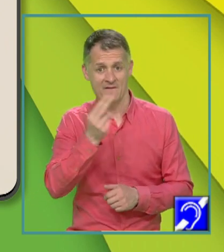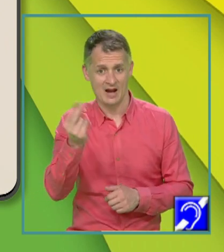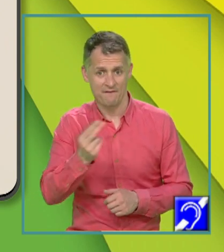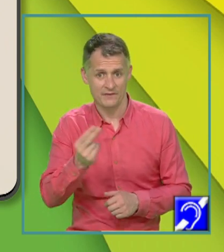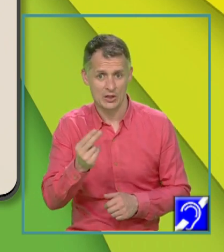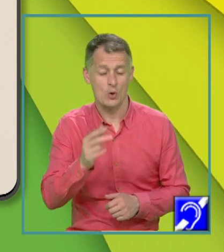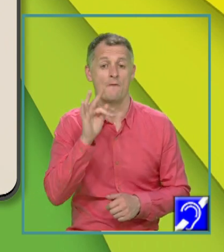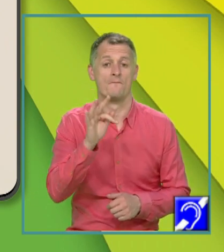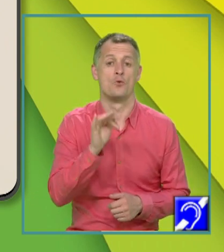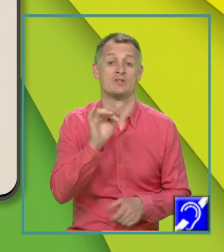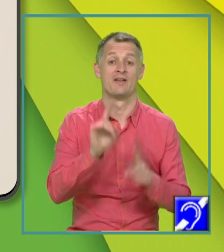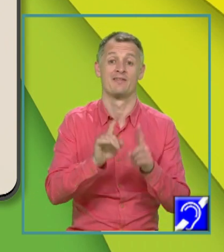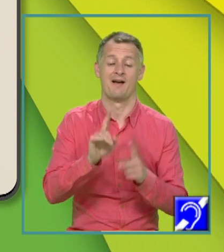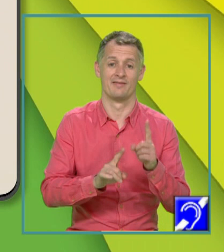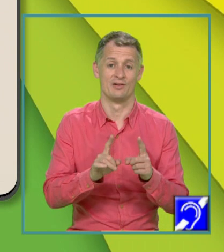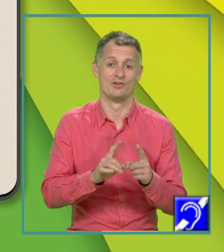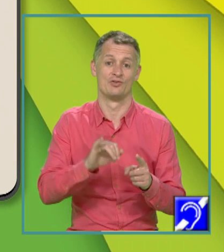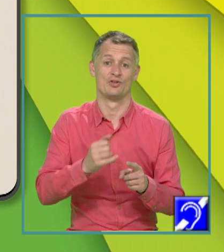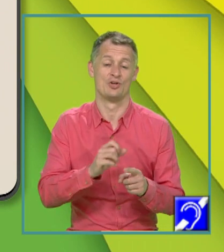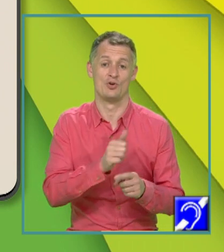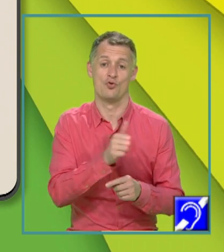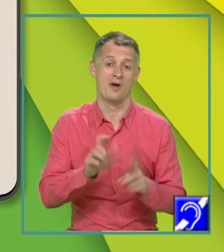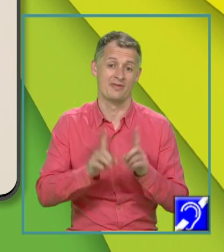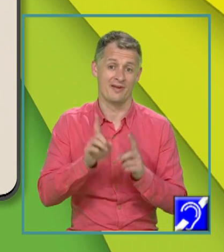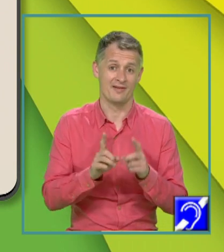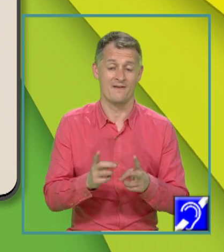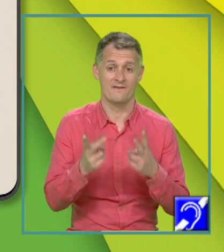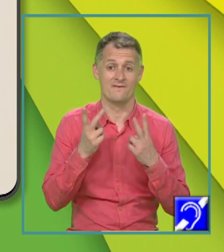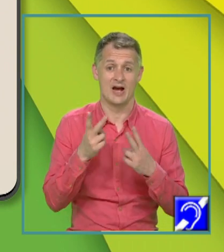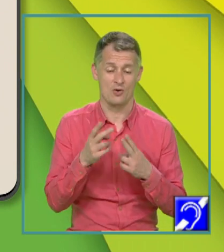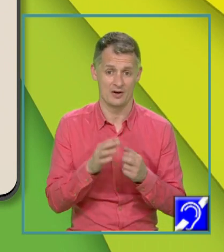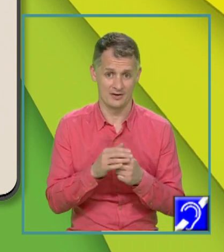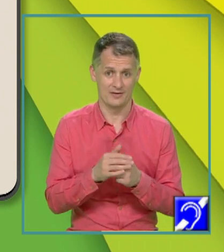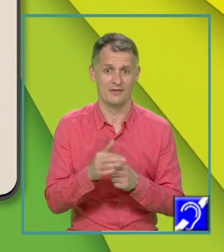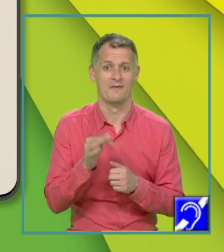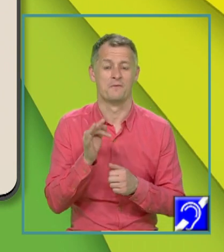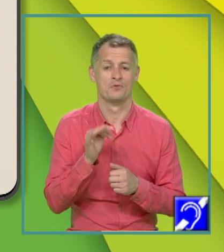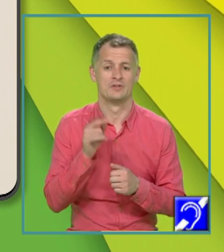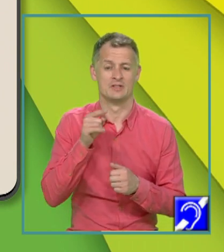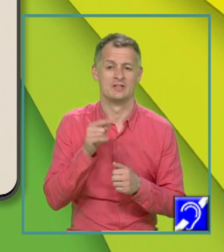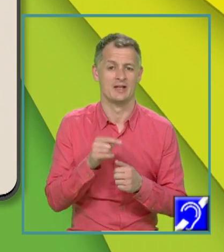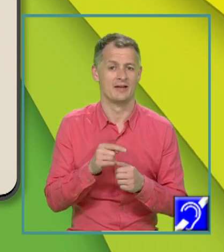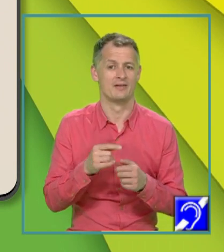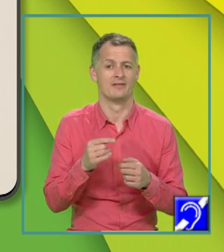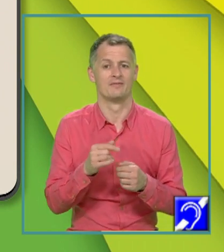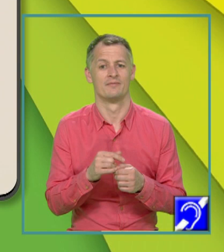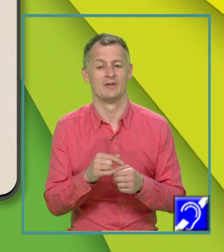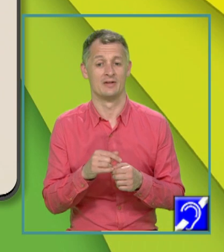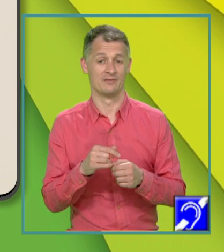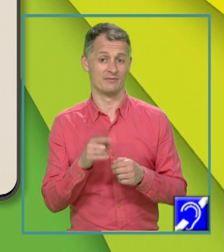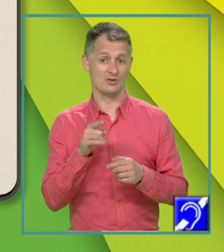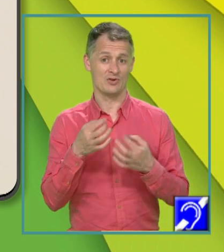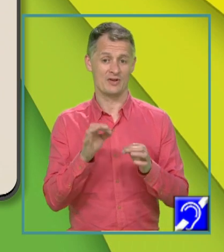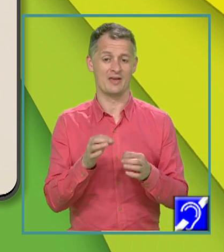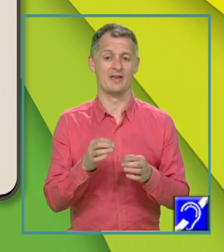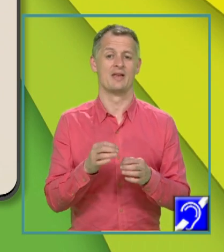dacă și numai dacă, valoarea funcției în abscisa punctului va fi egală cu ordonata